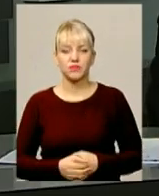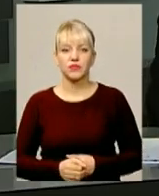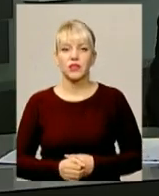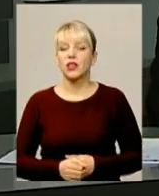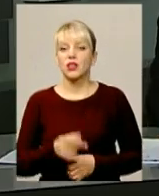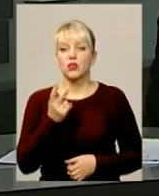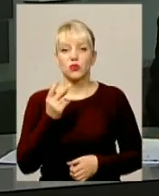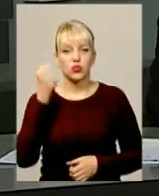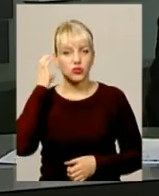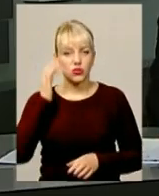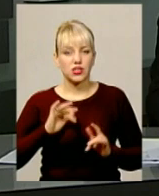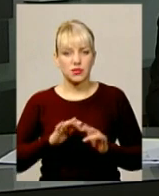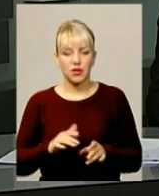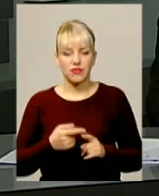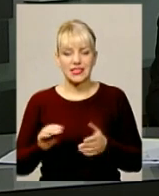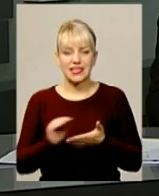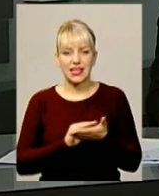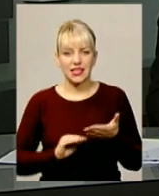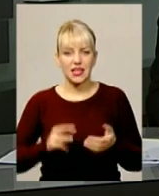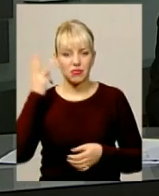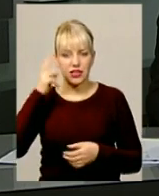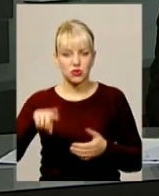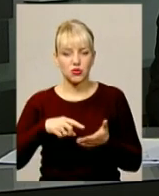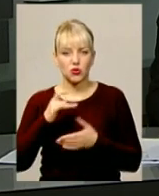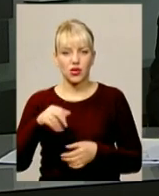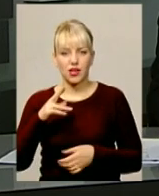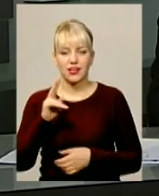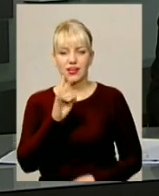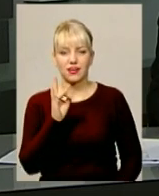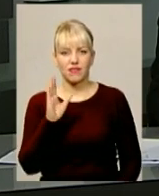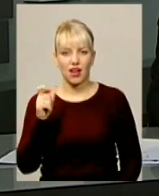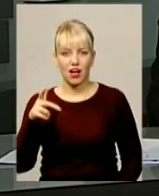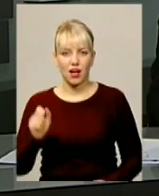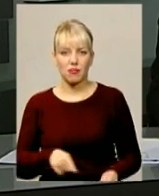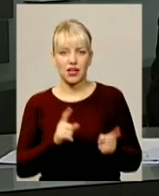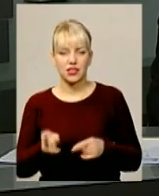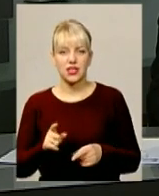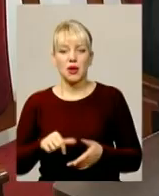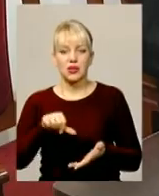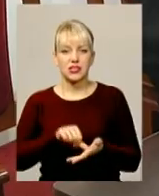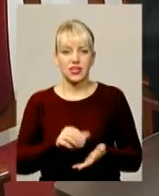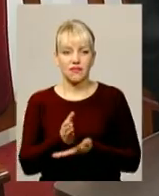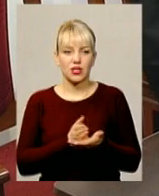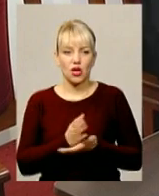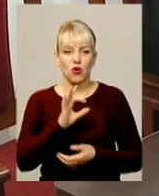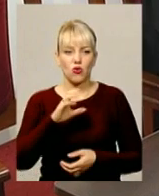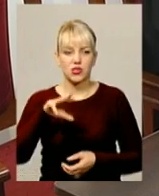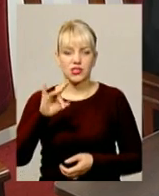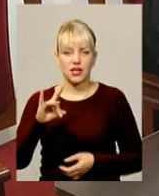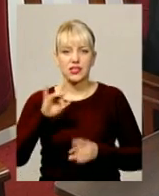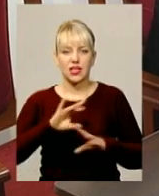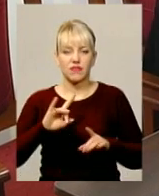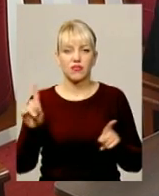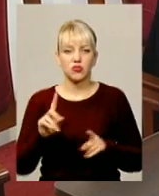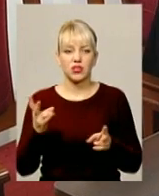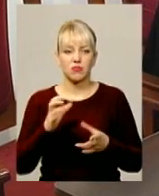Друге слухання справи з секретаря Хмельницької міської ради Михайла Кривака перенесли. Представник посадовця Михайло Остар заявив, що йому